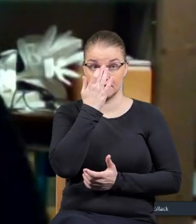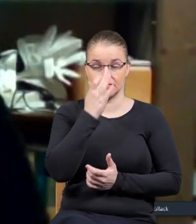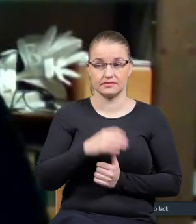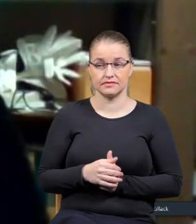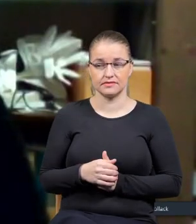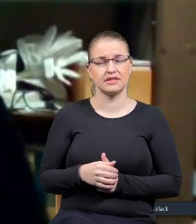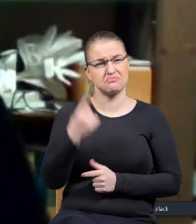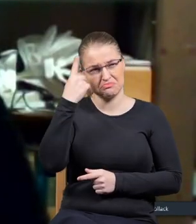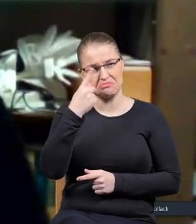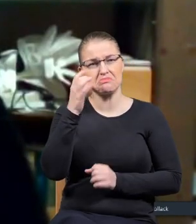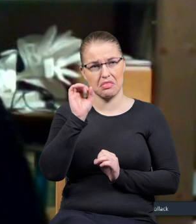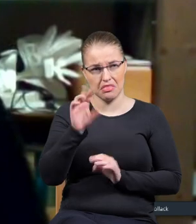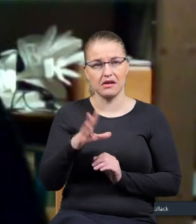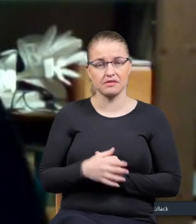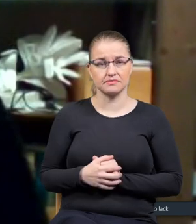No chyba tak.